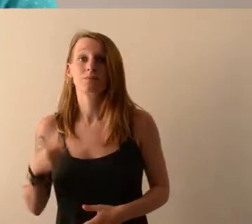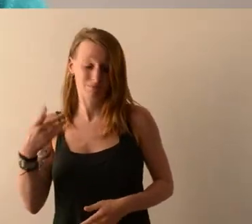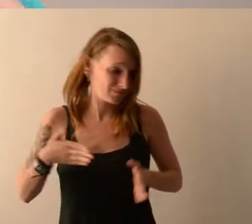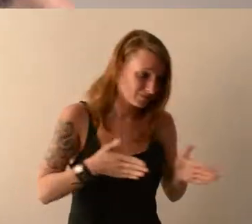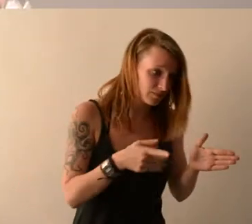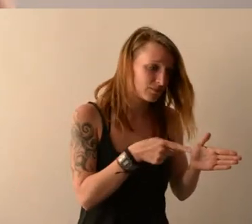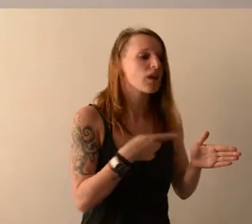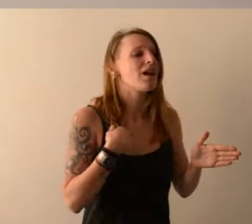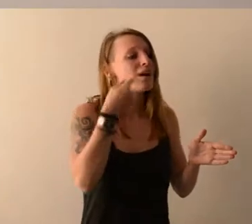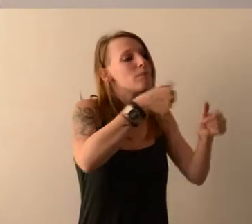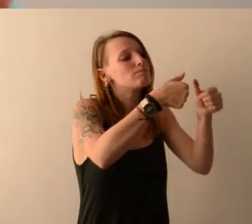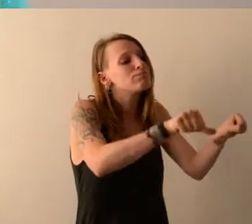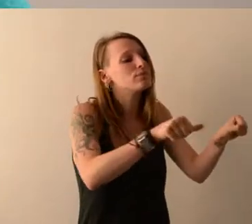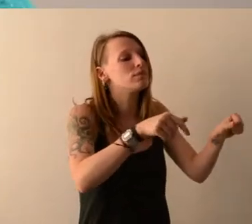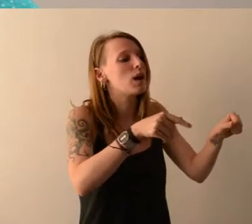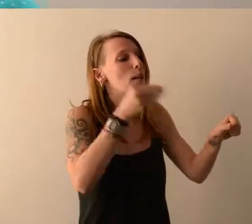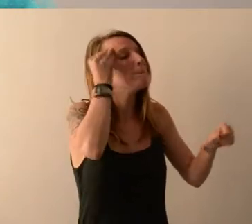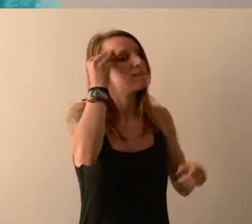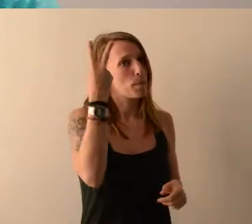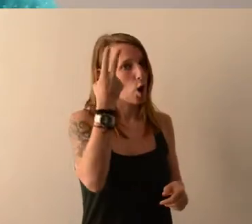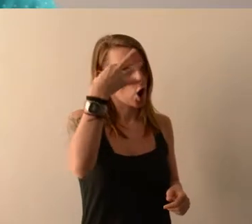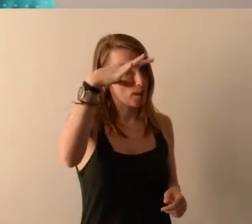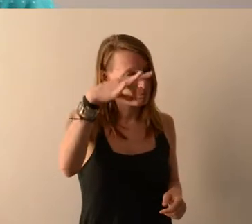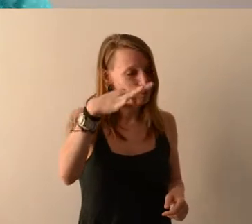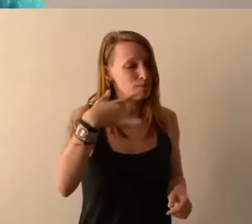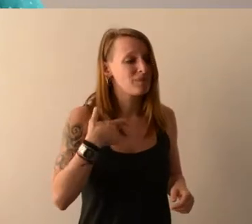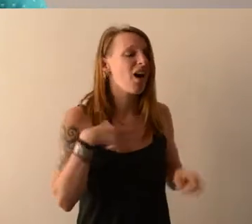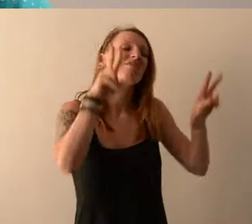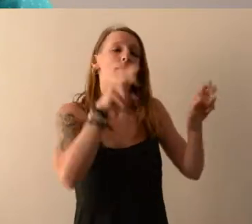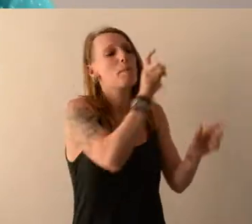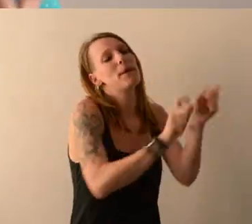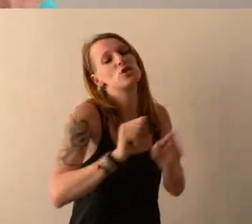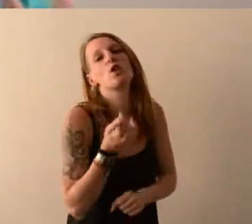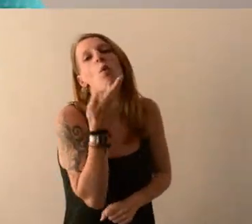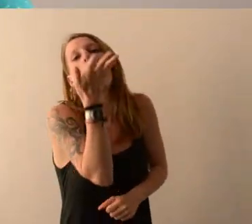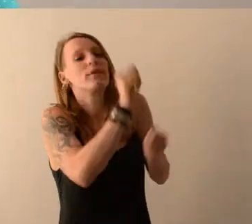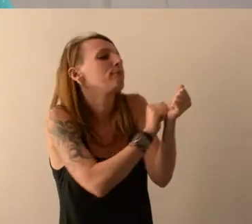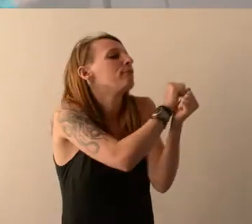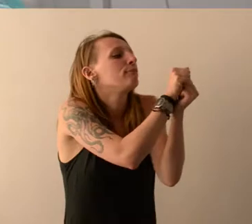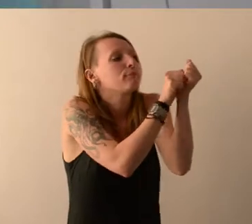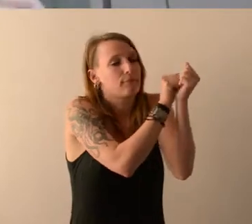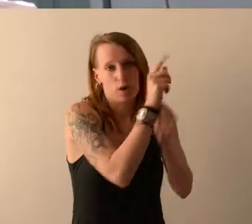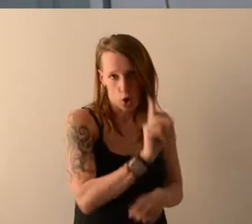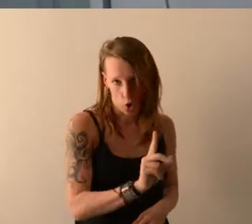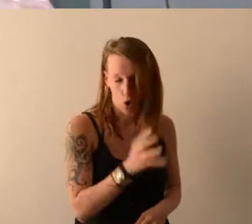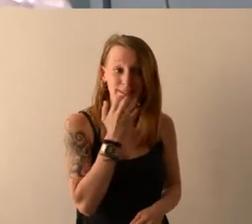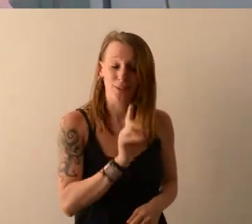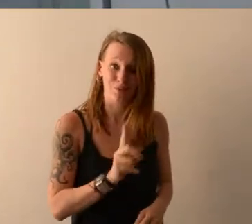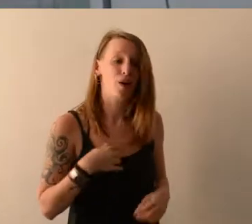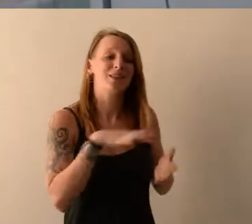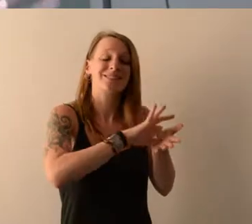D'una banda tenim això que jo anomeno el pensament monògam, que no va d'en qui t'enrotlles o amb quanta gent t'enrotlles, sinó que va d